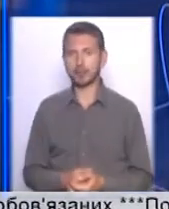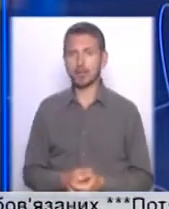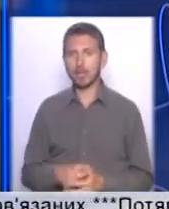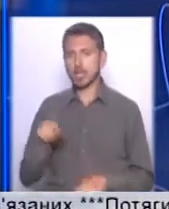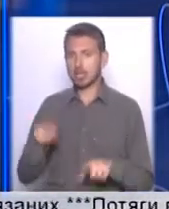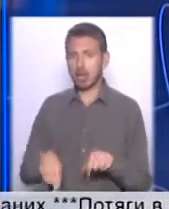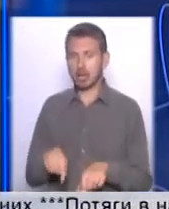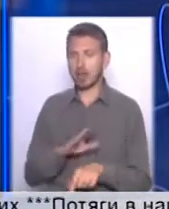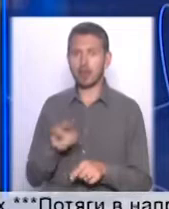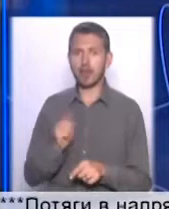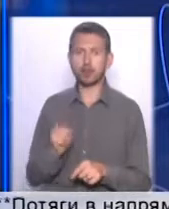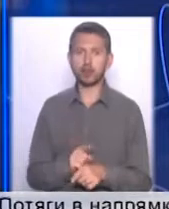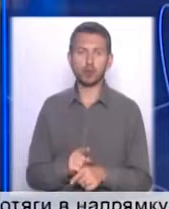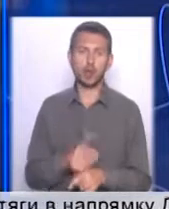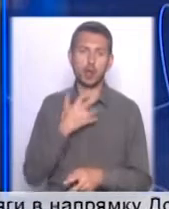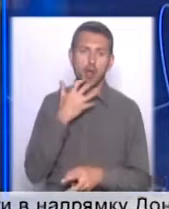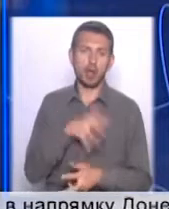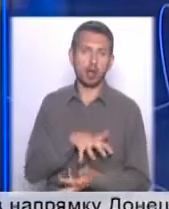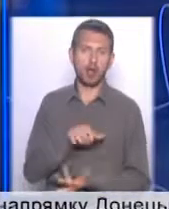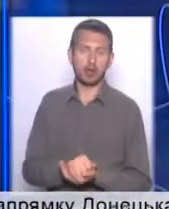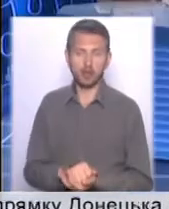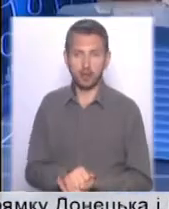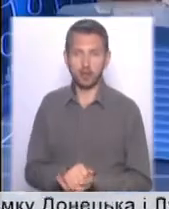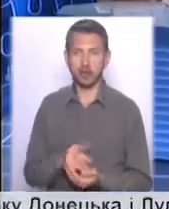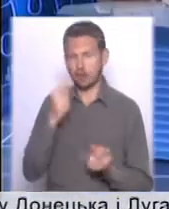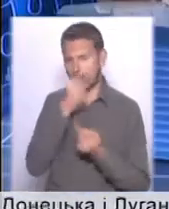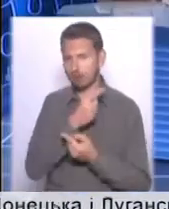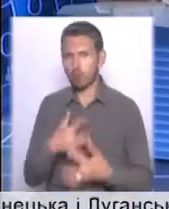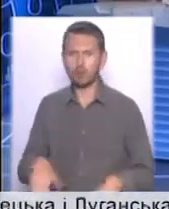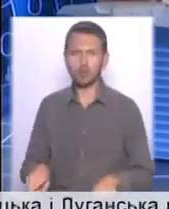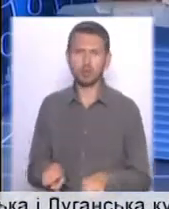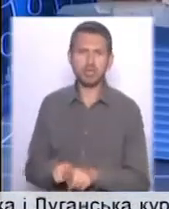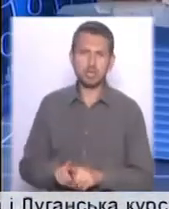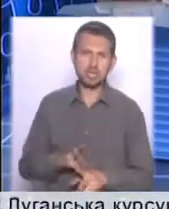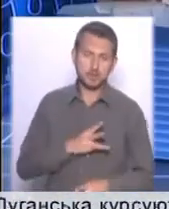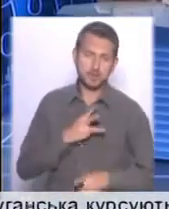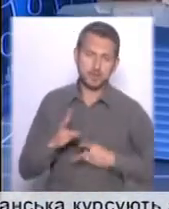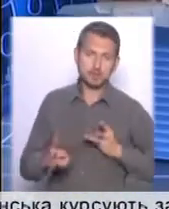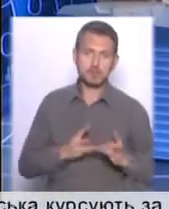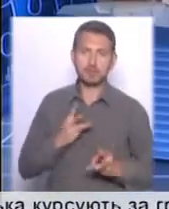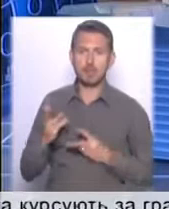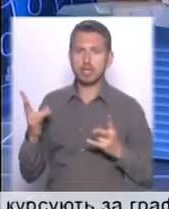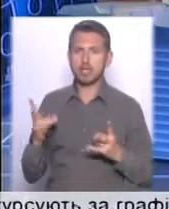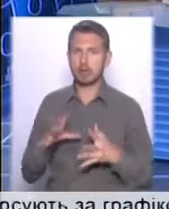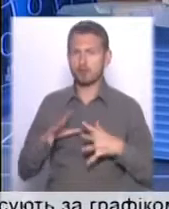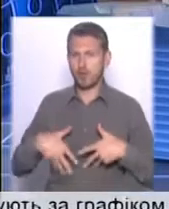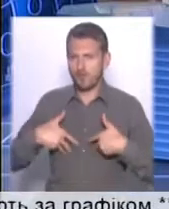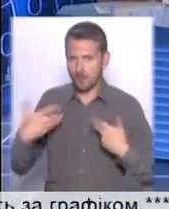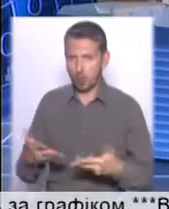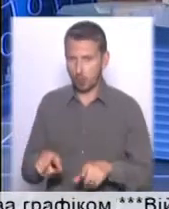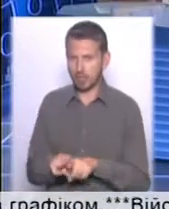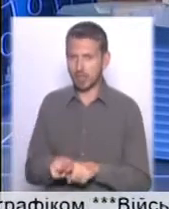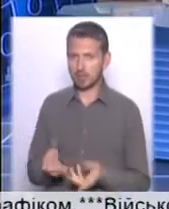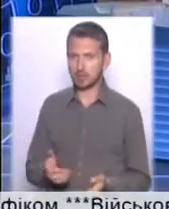ну не те, що дірвалися, а от таке враження, що на публіку от так їм треба було, от просто вихлоп такий, от,